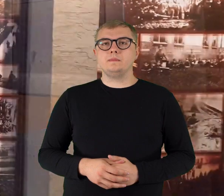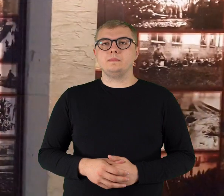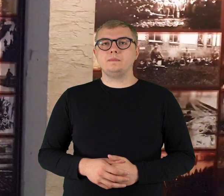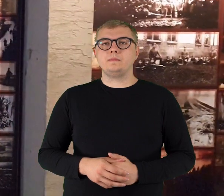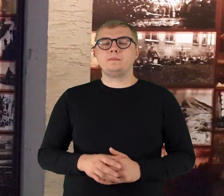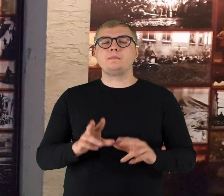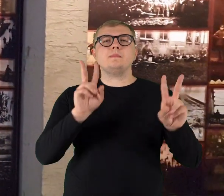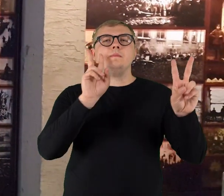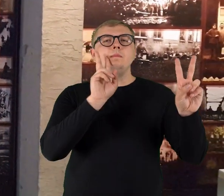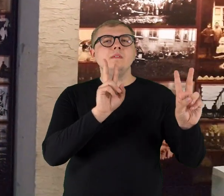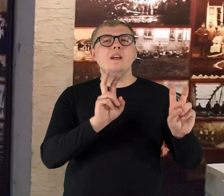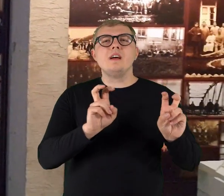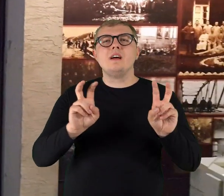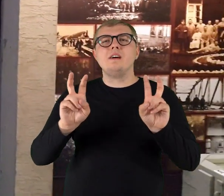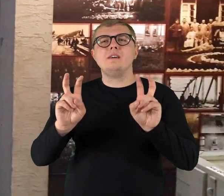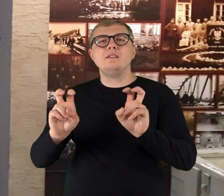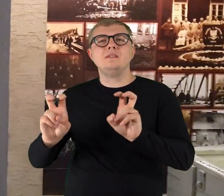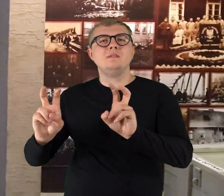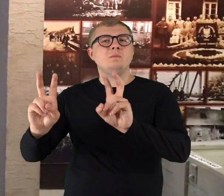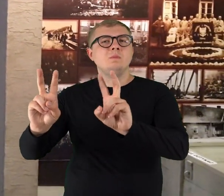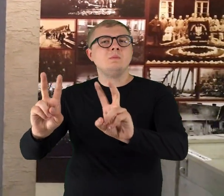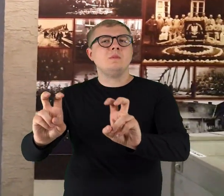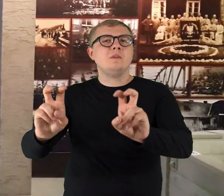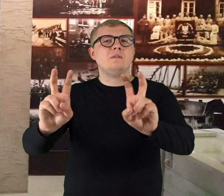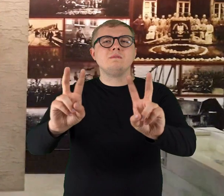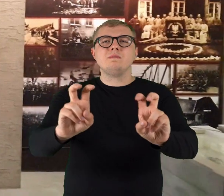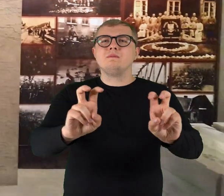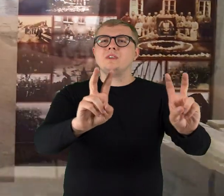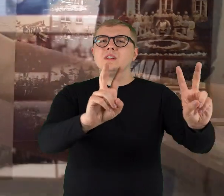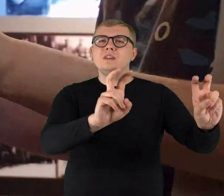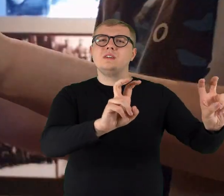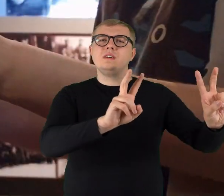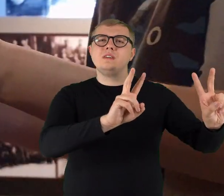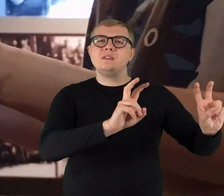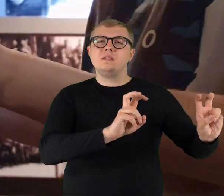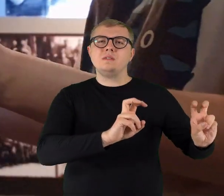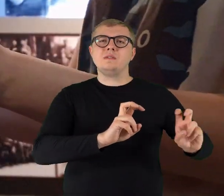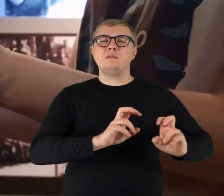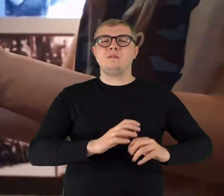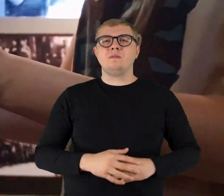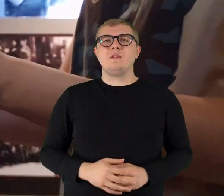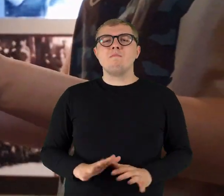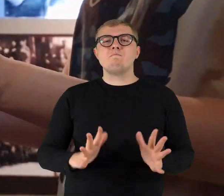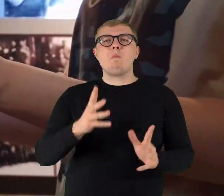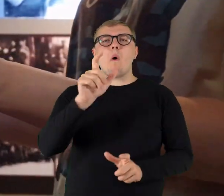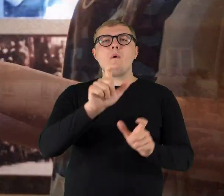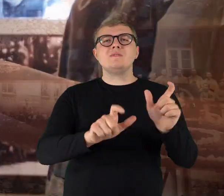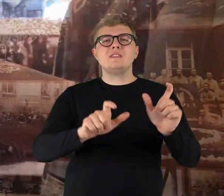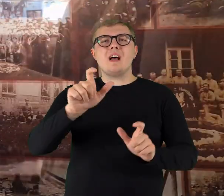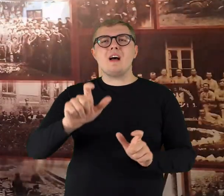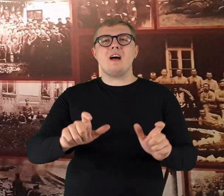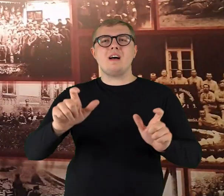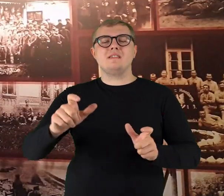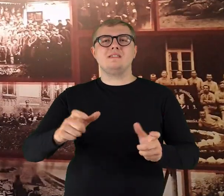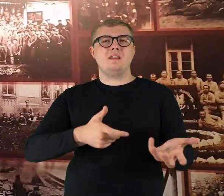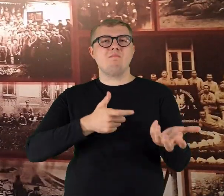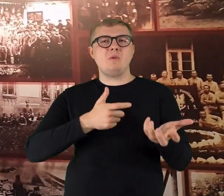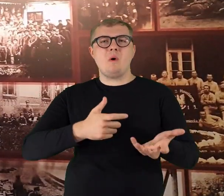Chasło dziś rozbrzmiewa Hej za broń